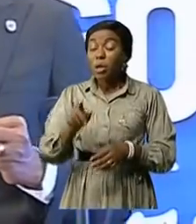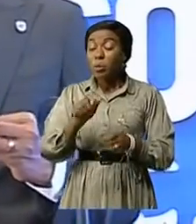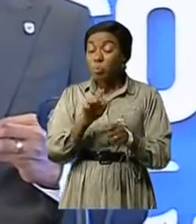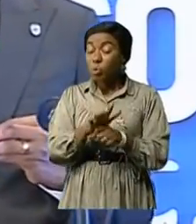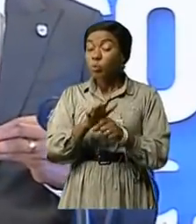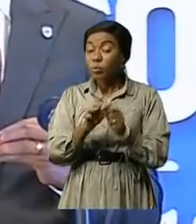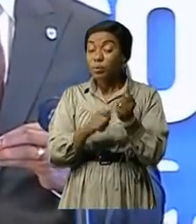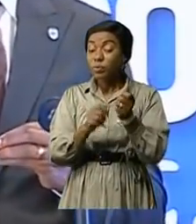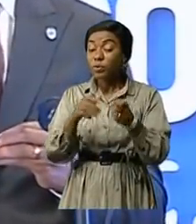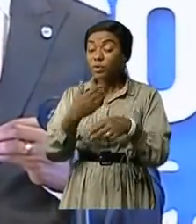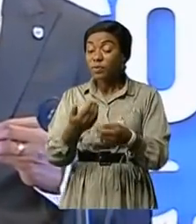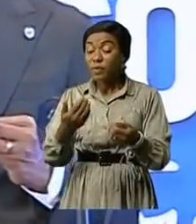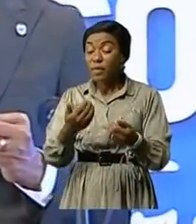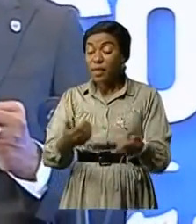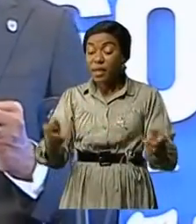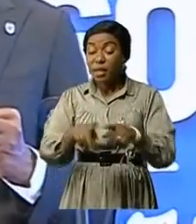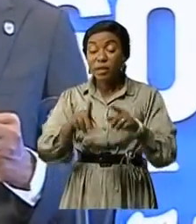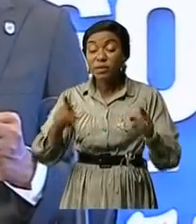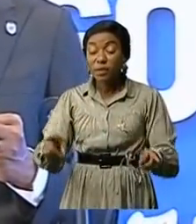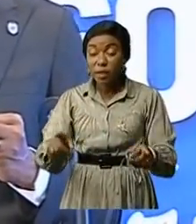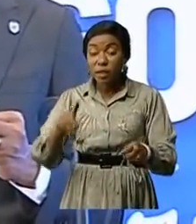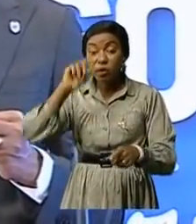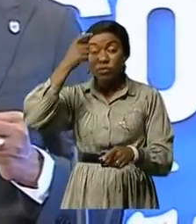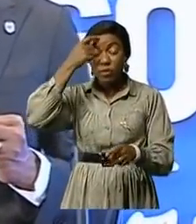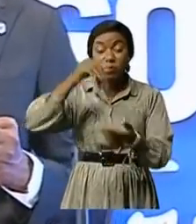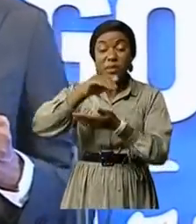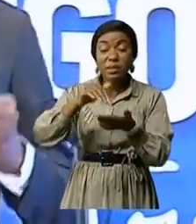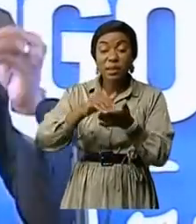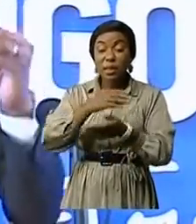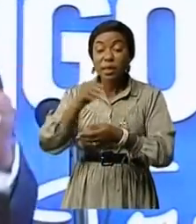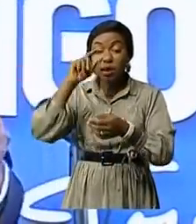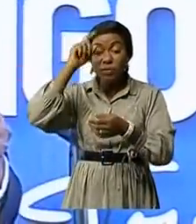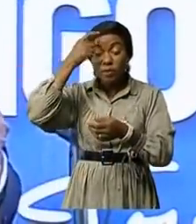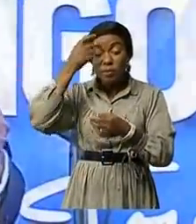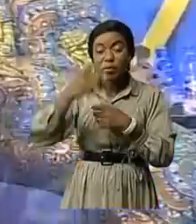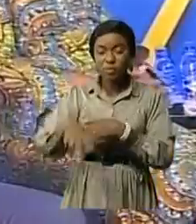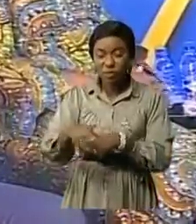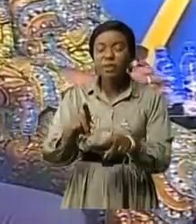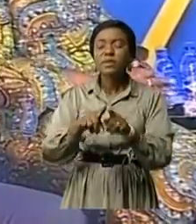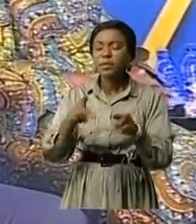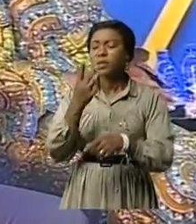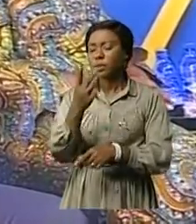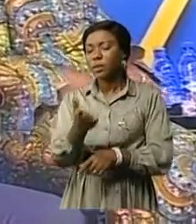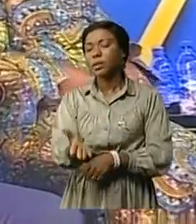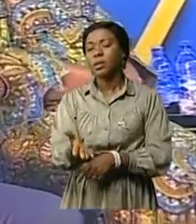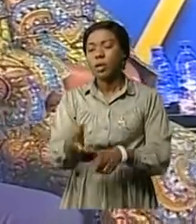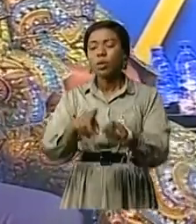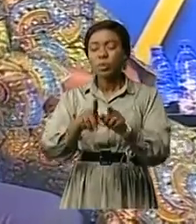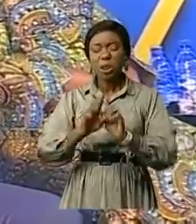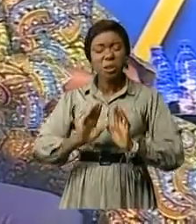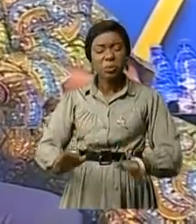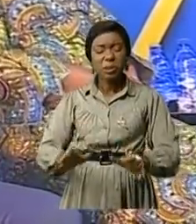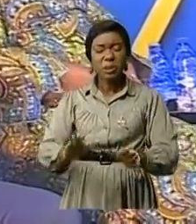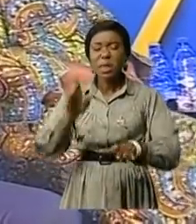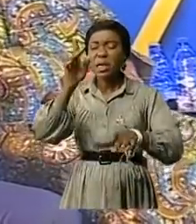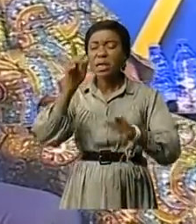la différence entre le gouvernement central et les gouvernements provincials. Nous avons des compétences qui sont différentes mais